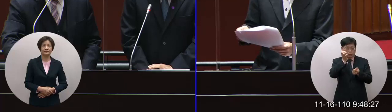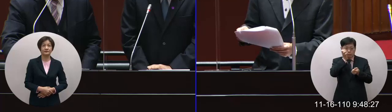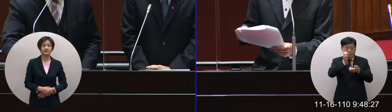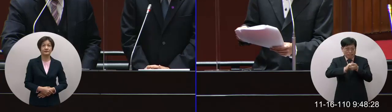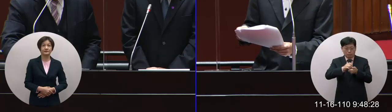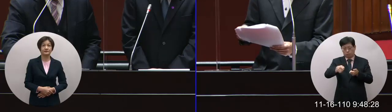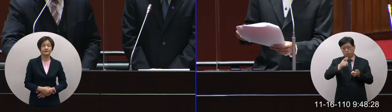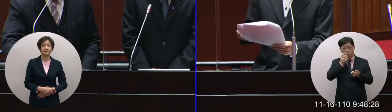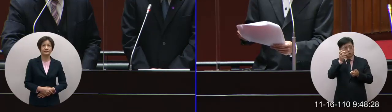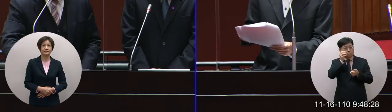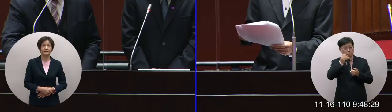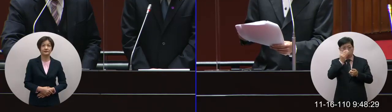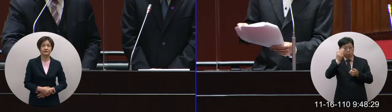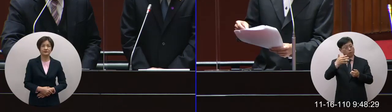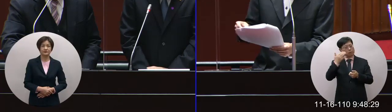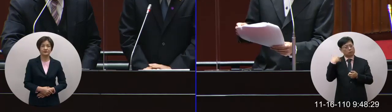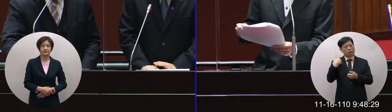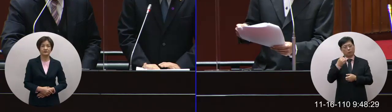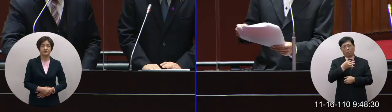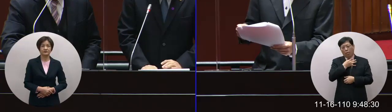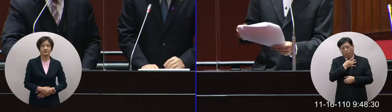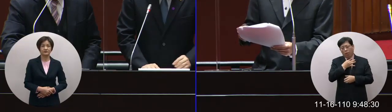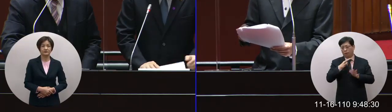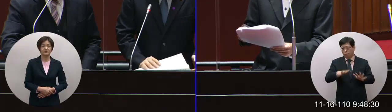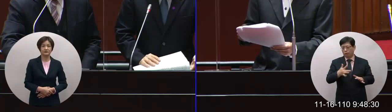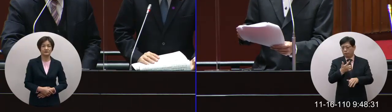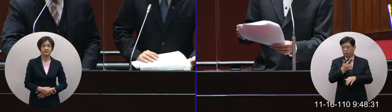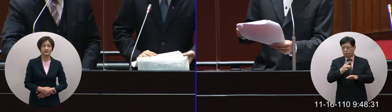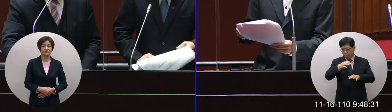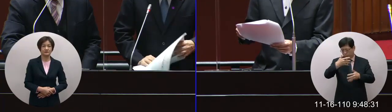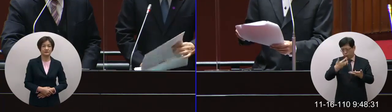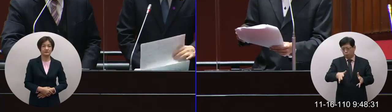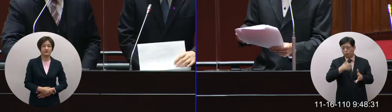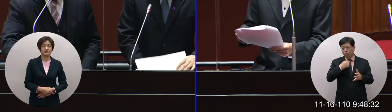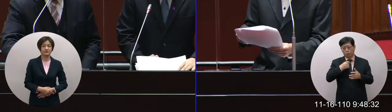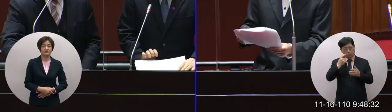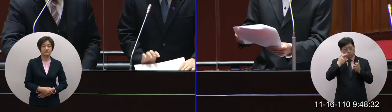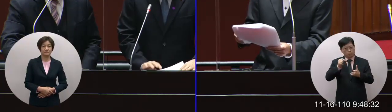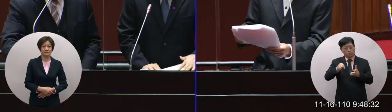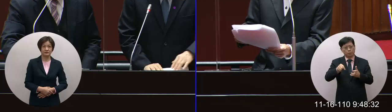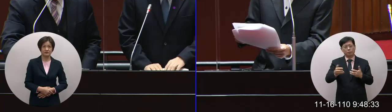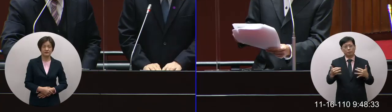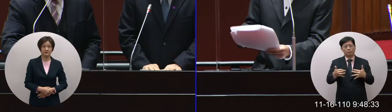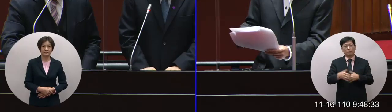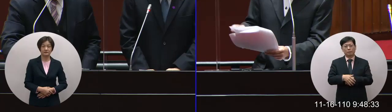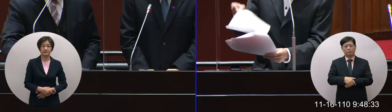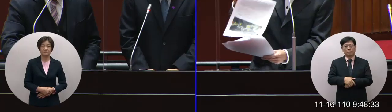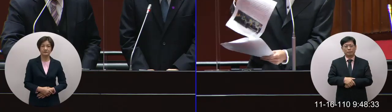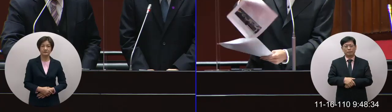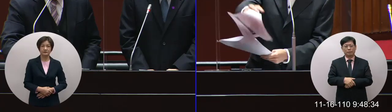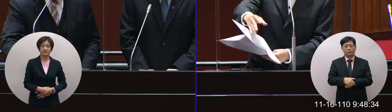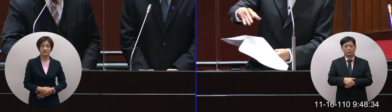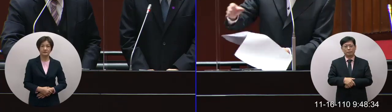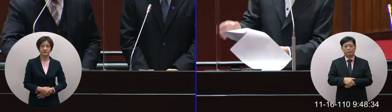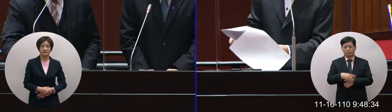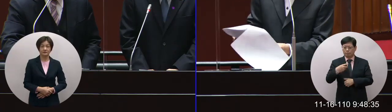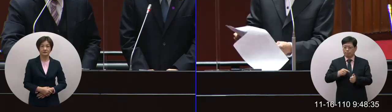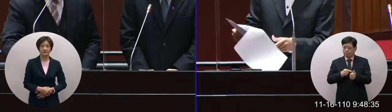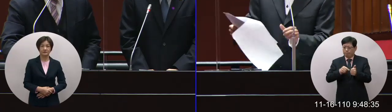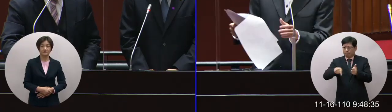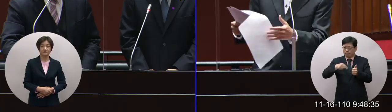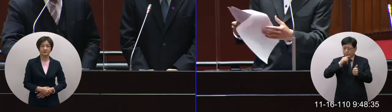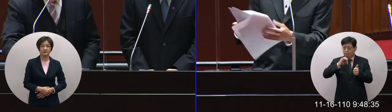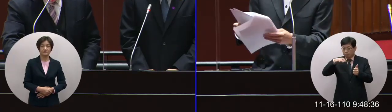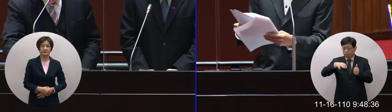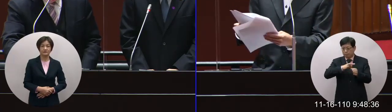有關關係啊很辛苦這也請院長能多多關心多一點關愛的延伸帶動地方